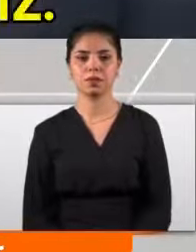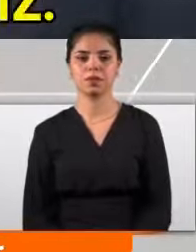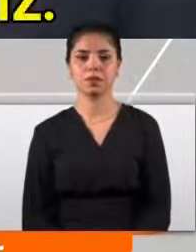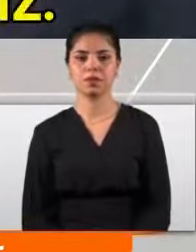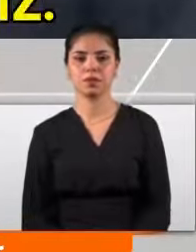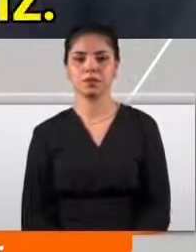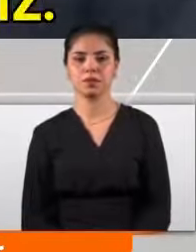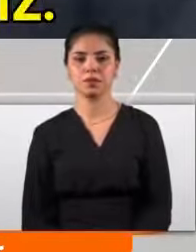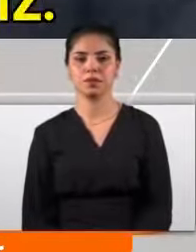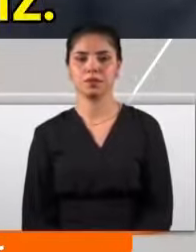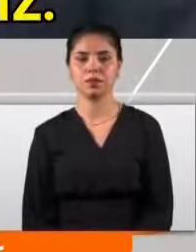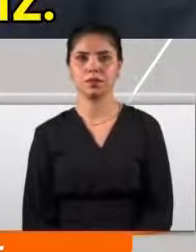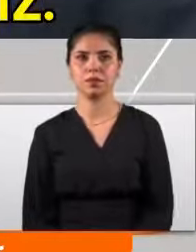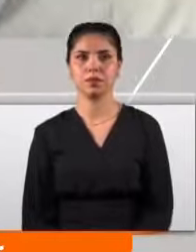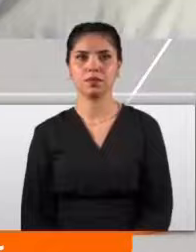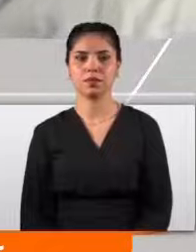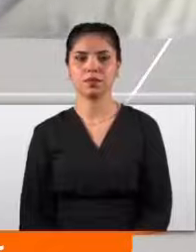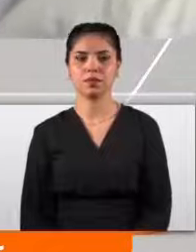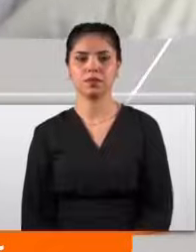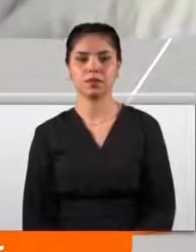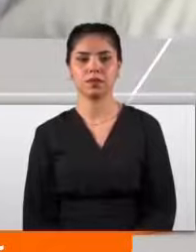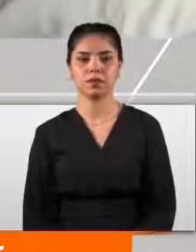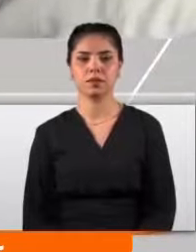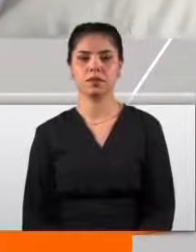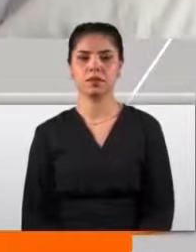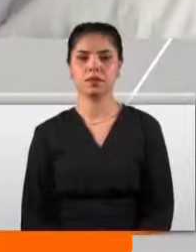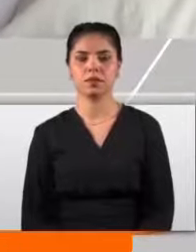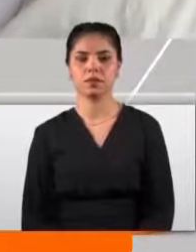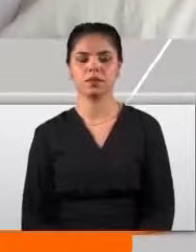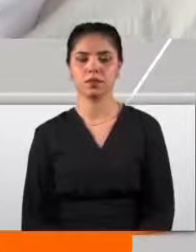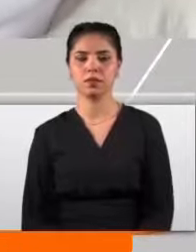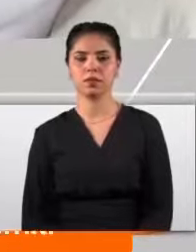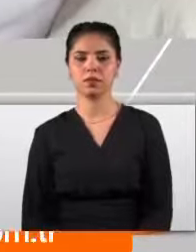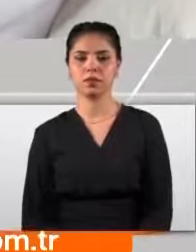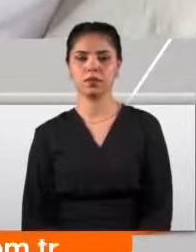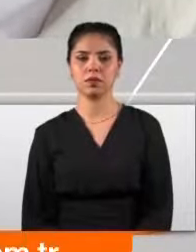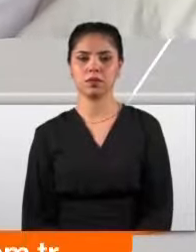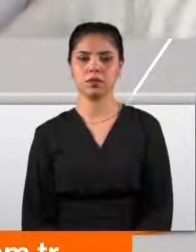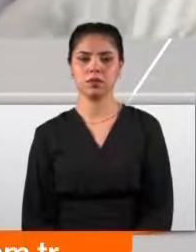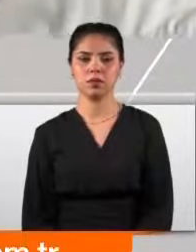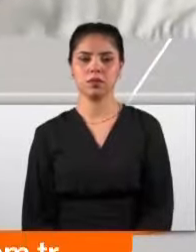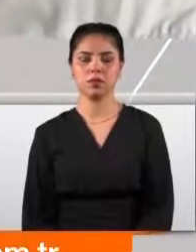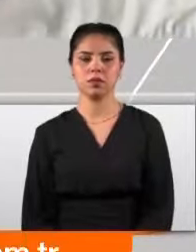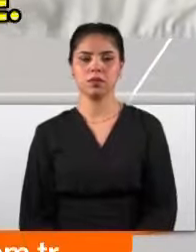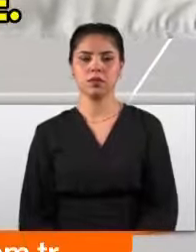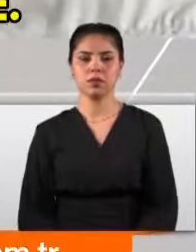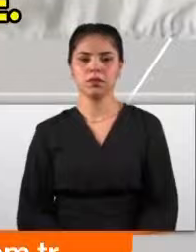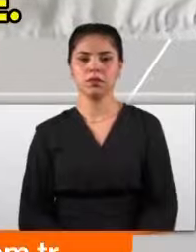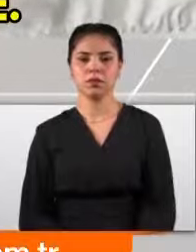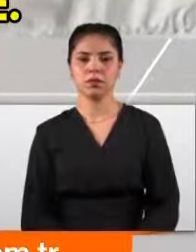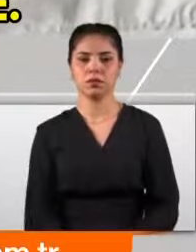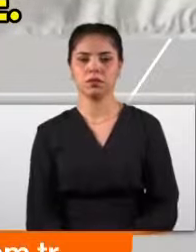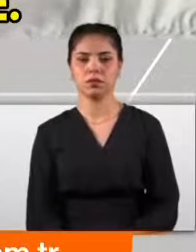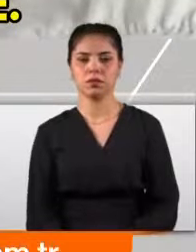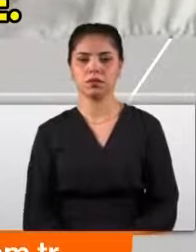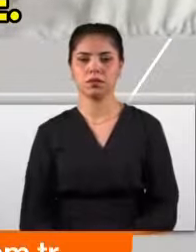hemşerilerimize bundan sonra yardımcı olacağız. Bence süper. Ben bir genç olarak gerçekten ev sahibi olmak istiyorum yani. Değerler falan çok düşük. Anne babama